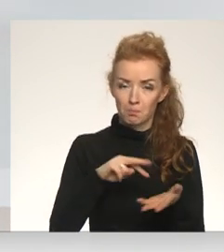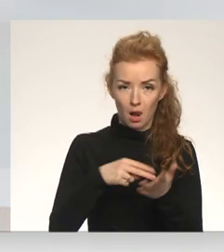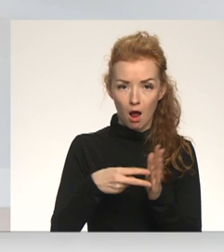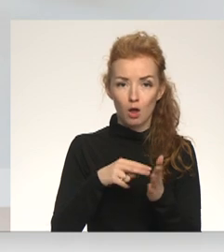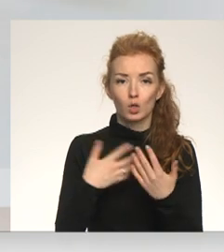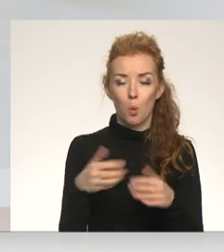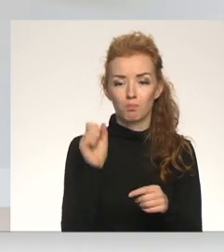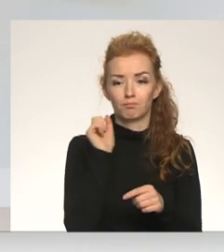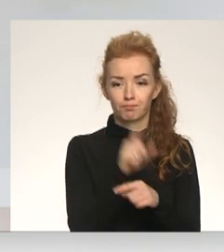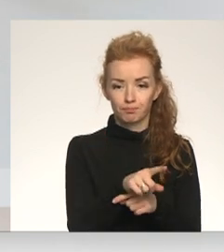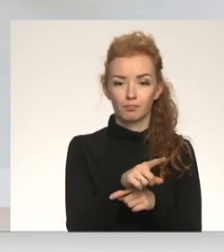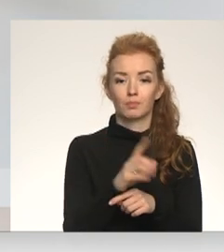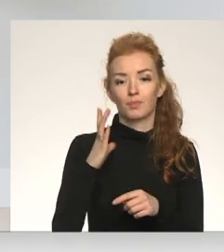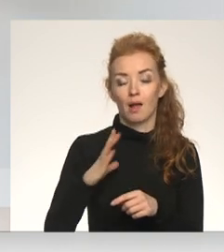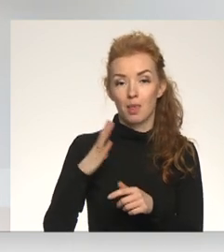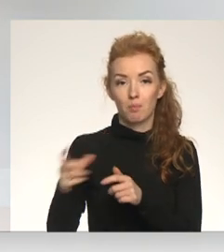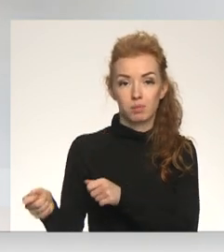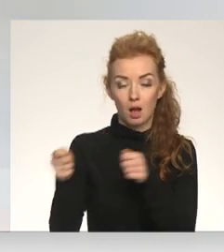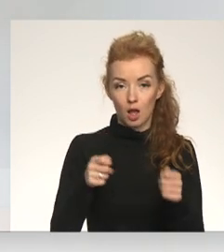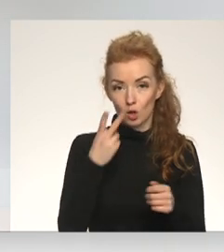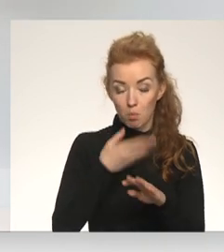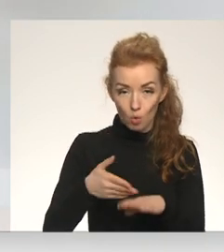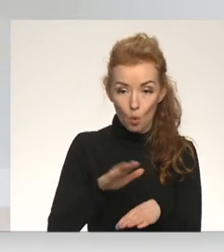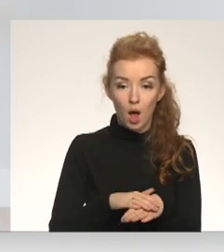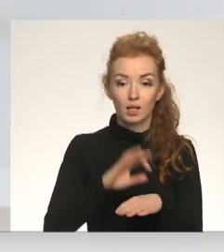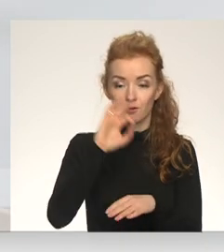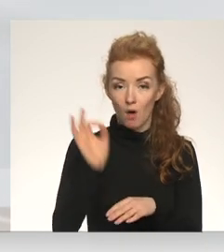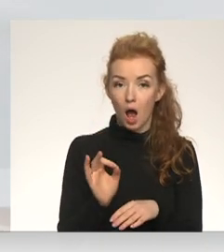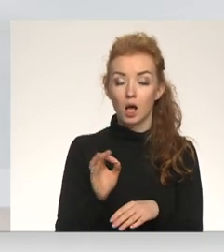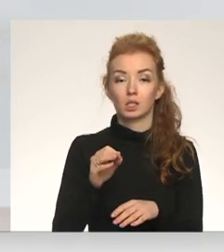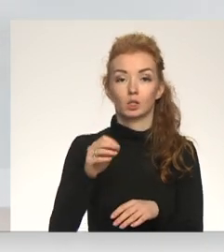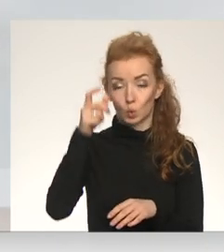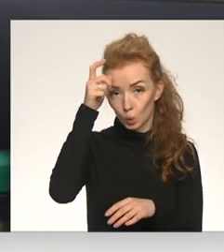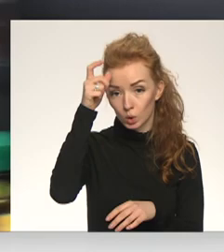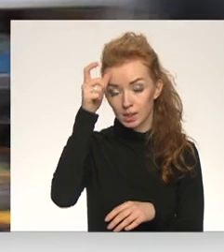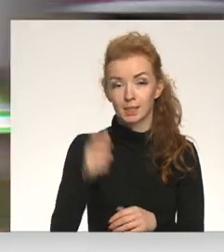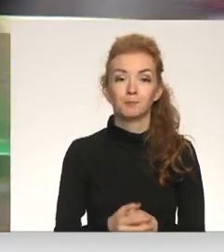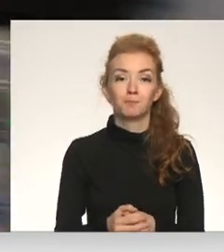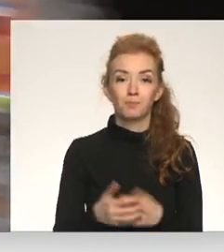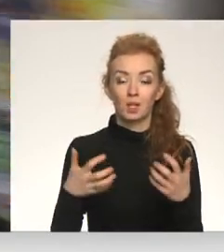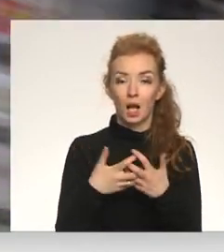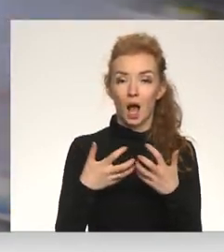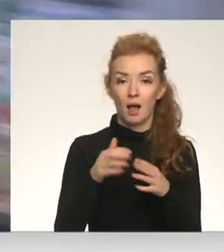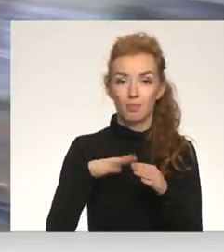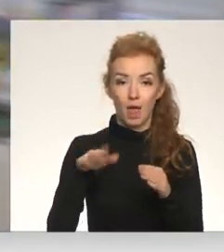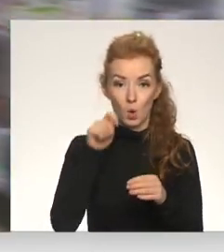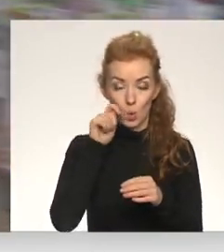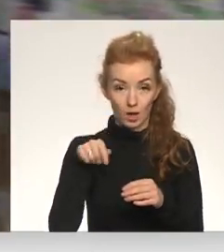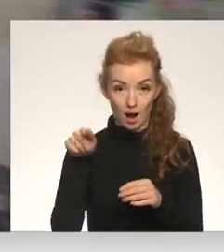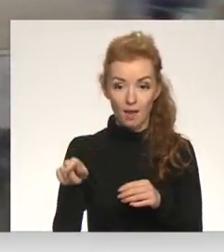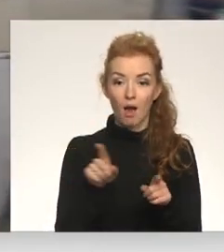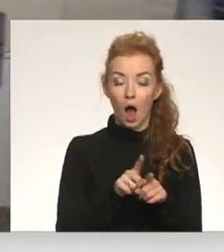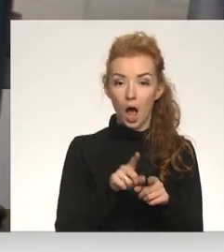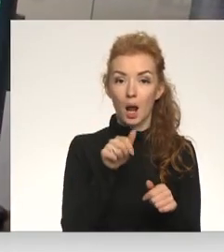pasūtījums un gaidām piegādes no Polijas, no Vācijas, no Turcijas. Karadarbība Ukrainā ietekmējusi arī